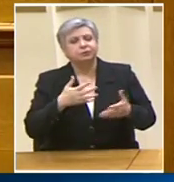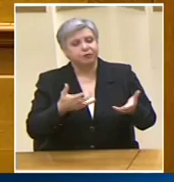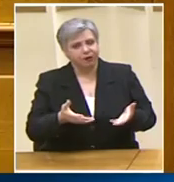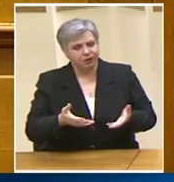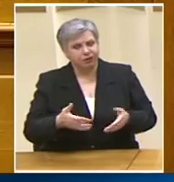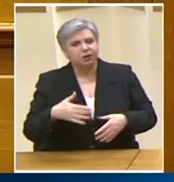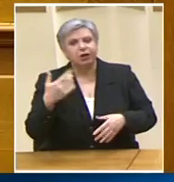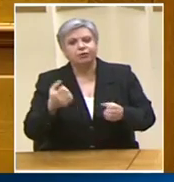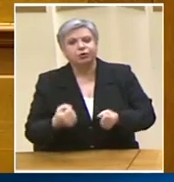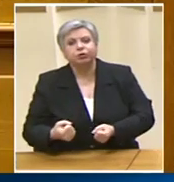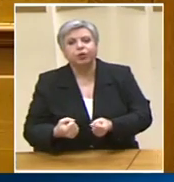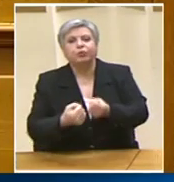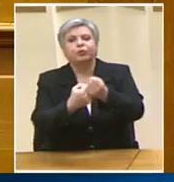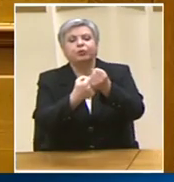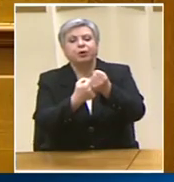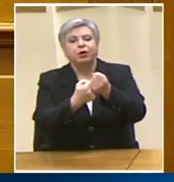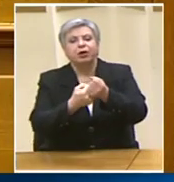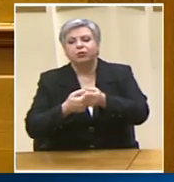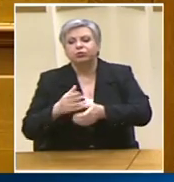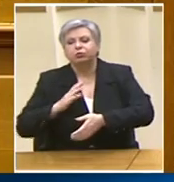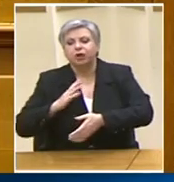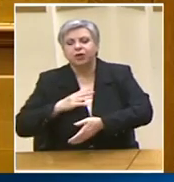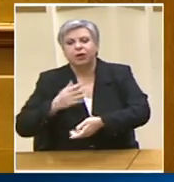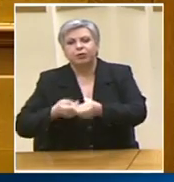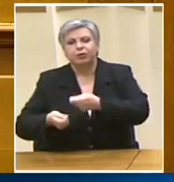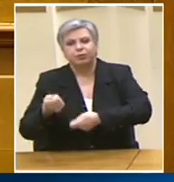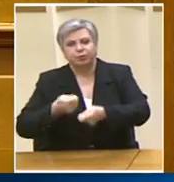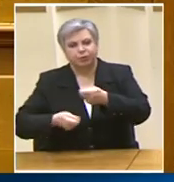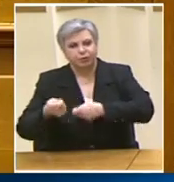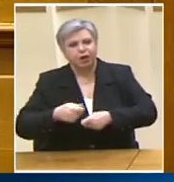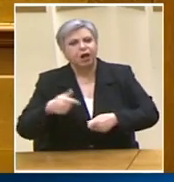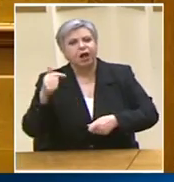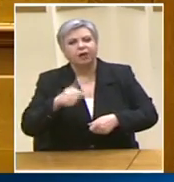ο πρώην γραμματέας κ. Επιτροπής της Ν. Δημοκρατίας κ. Ζαγορήτης